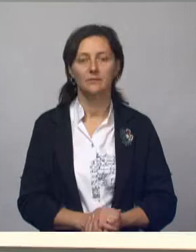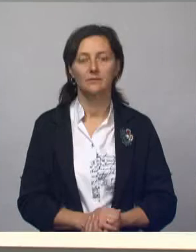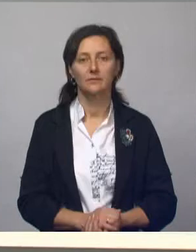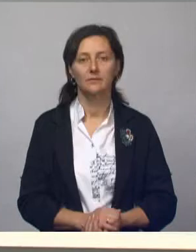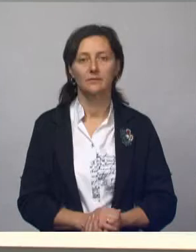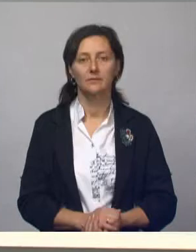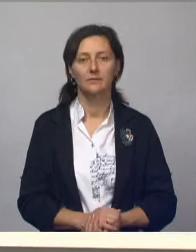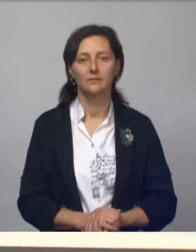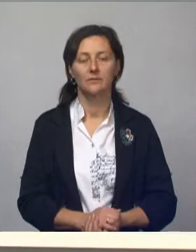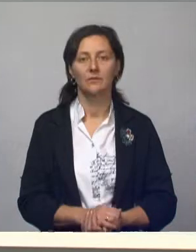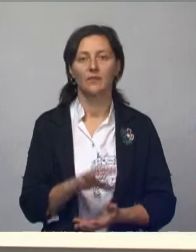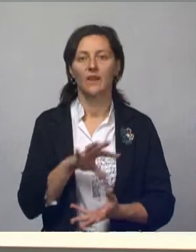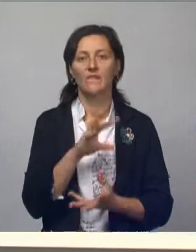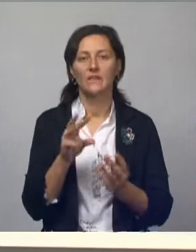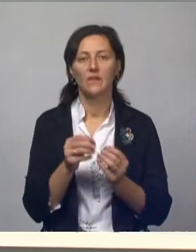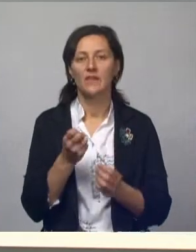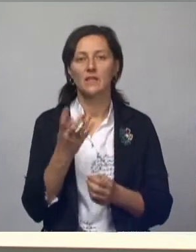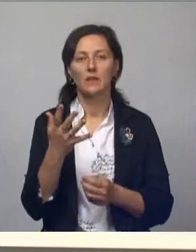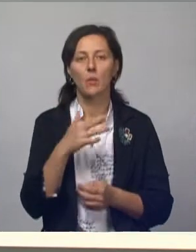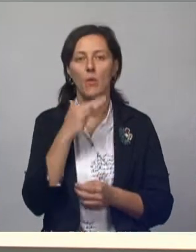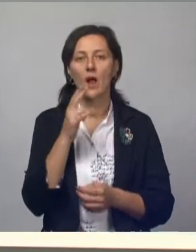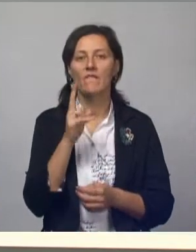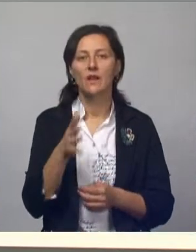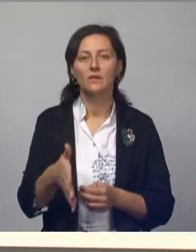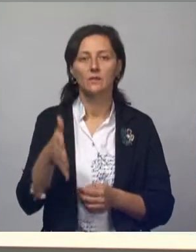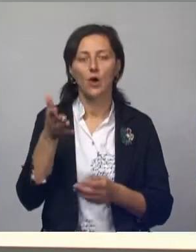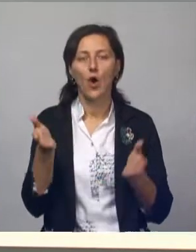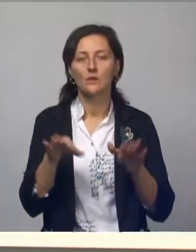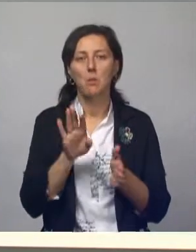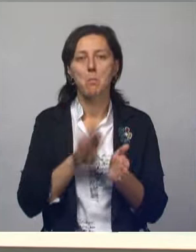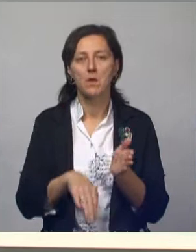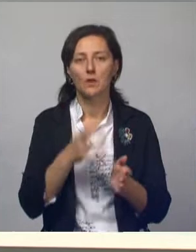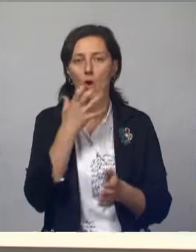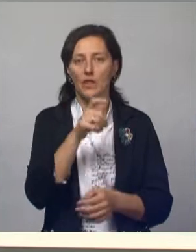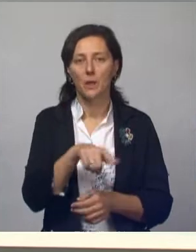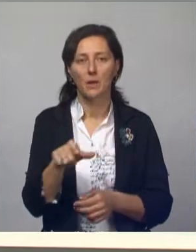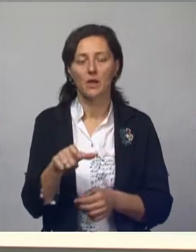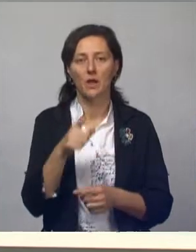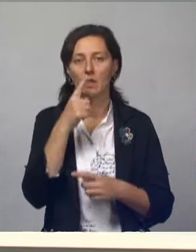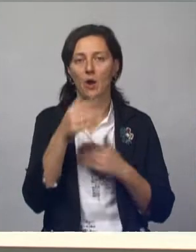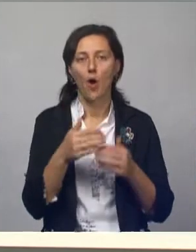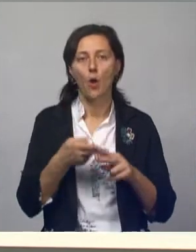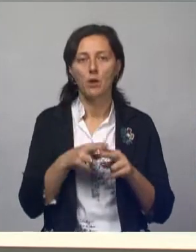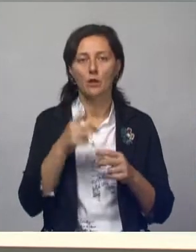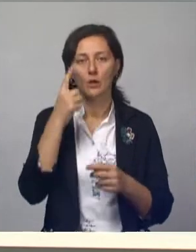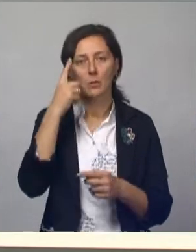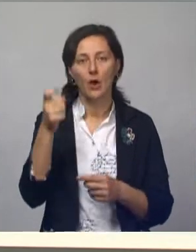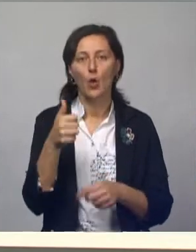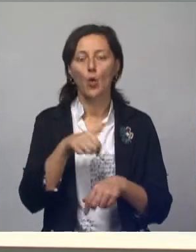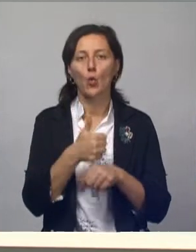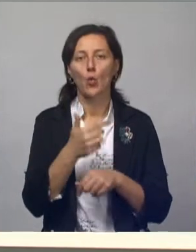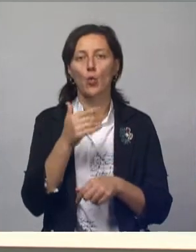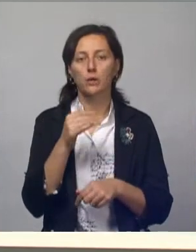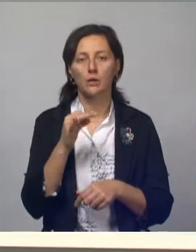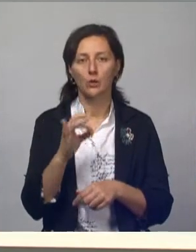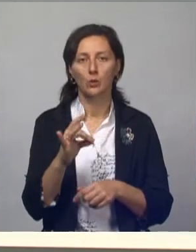Всего несколько многоквартирных домов региона остаются без отопления. Накануне об этом доложили губернатору в ходе заседания,